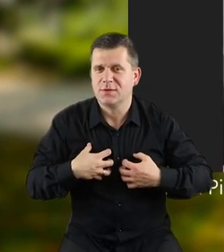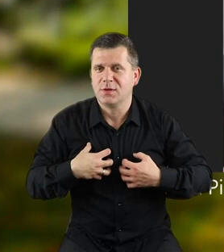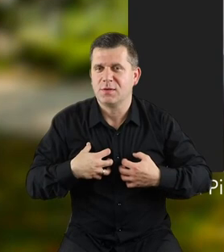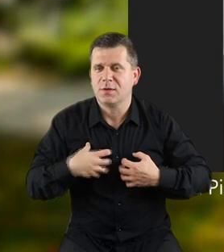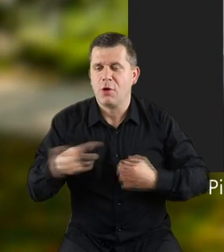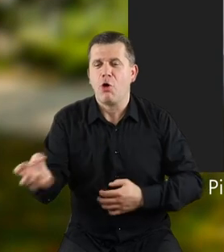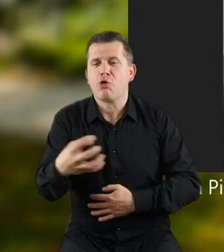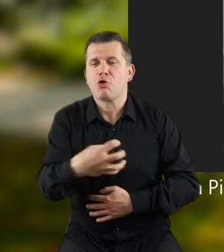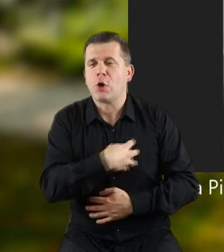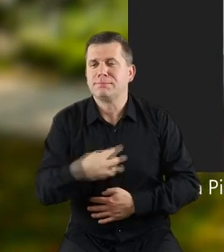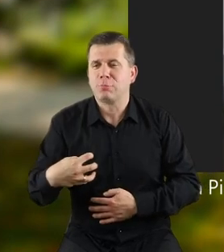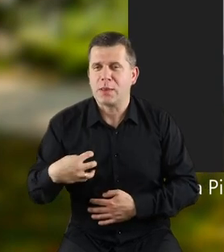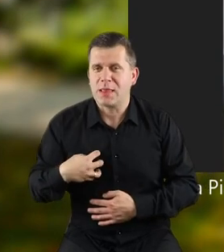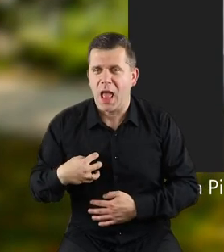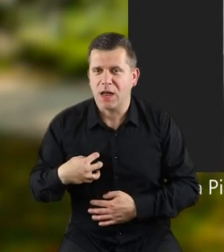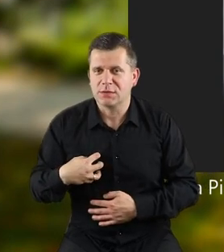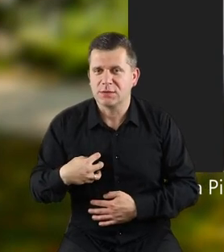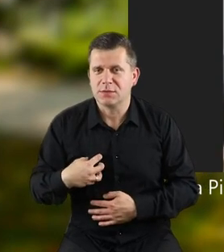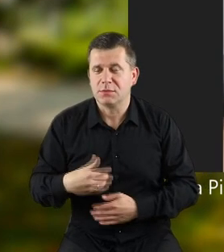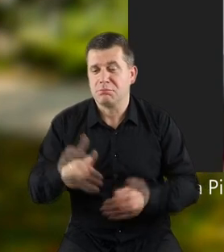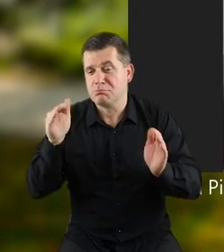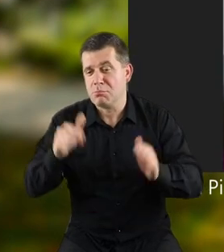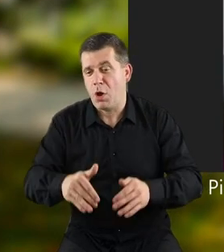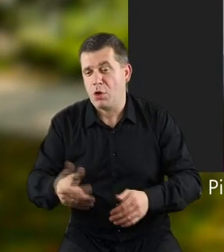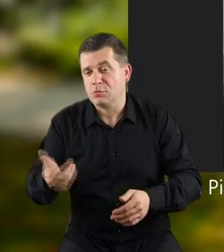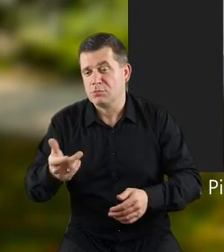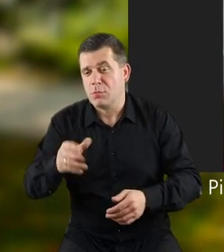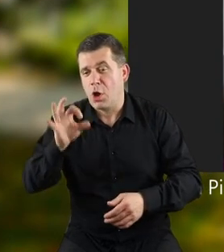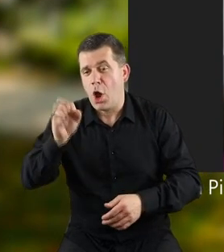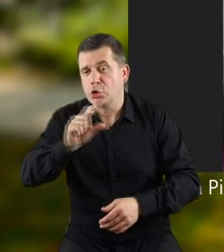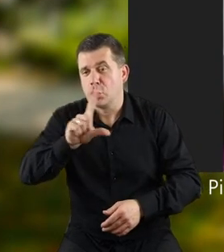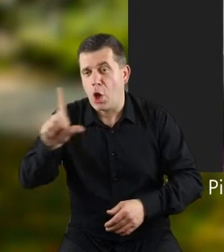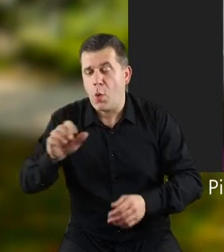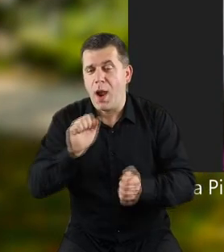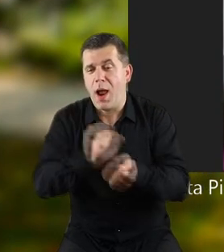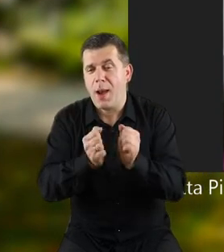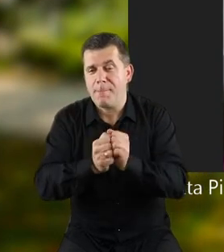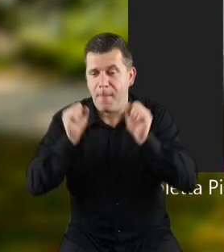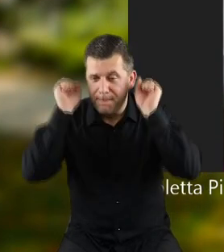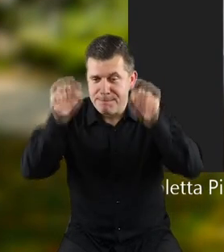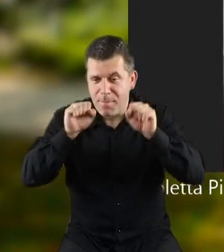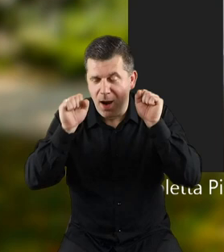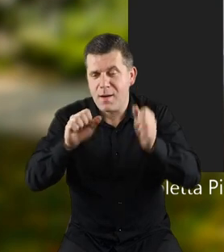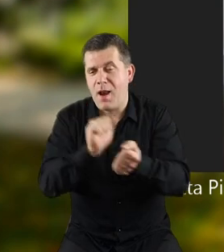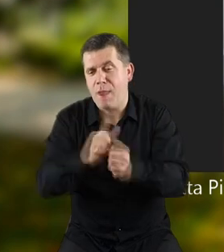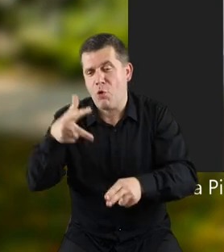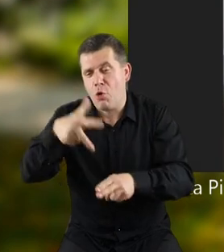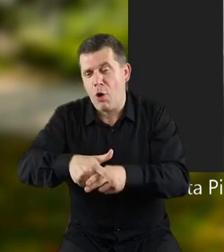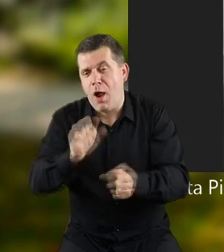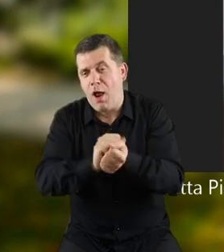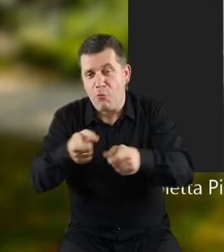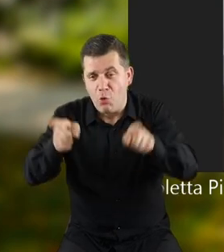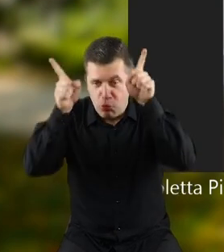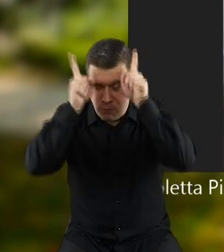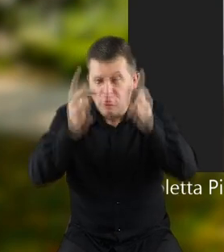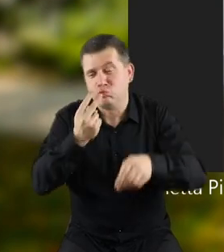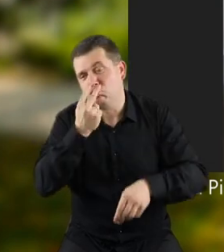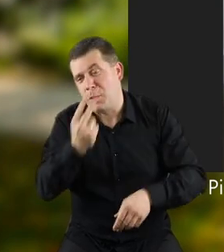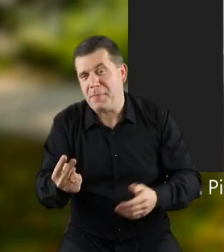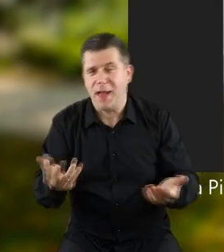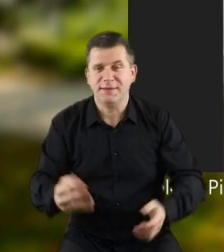ale takich zwierzątkach gospodarstw. Czyli będzie może osiołek, może będzie jakiś baranek, może będzie konik, może będzie krówka.